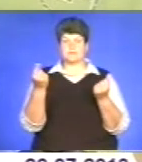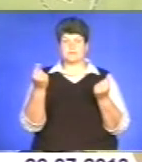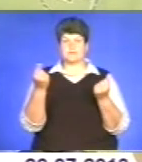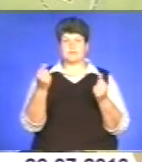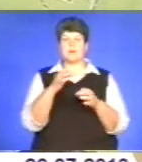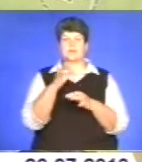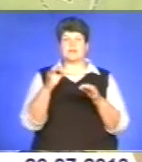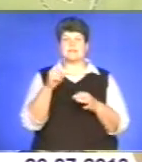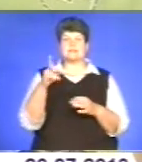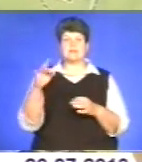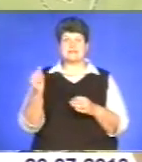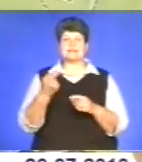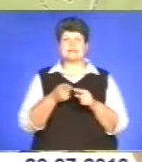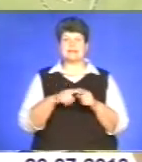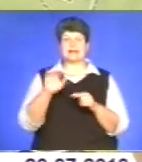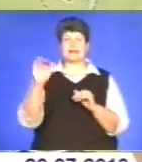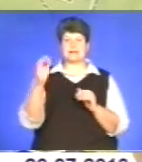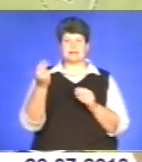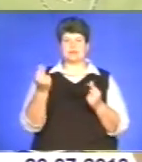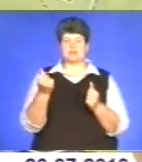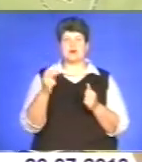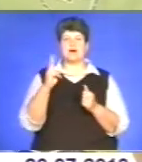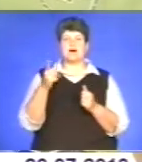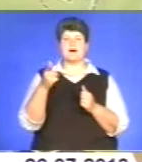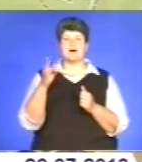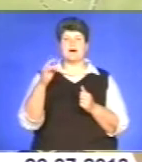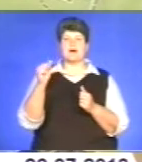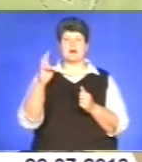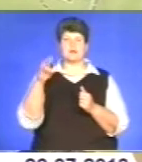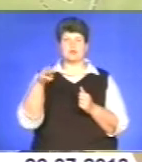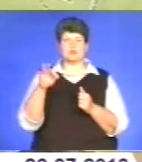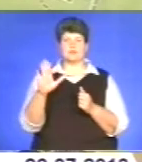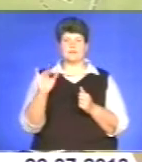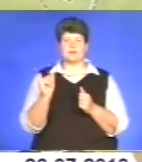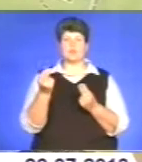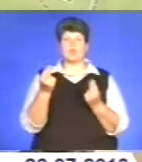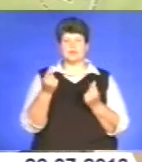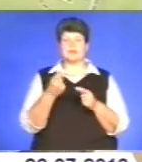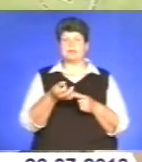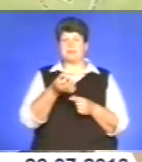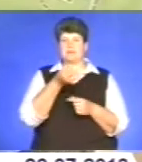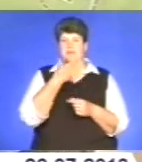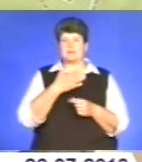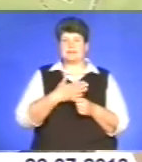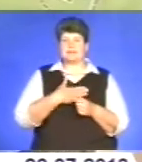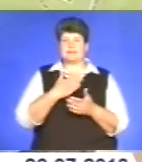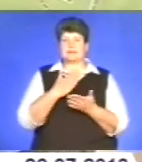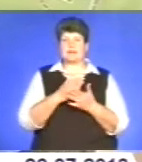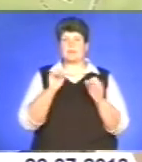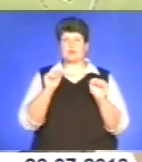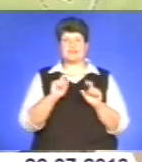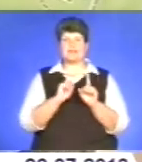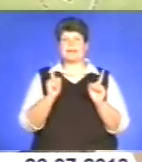з ІБРР – це кредитні кошти. Ми працюємо з грантовими коштами, знову-таки фонду FFP. Ну і для нас дуже привабливим є можливість не просто